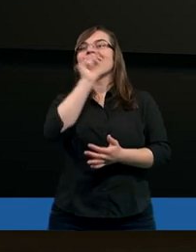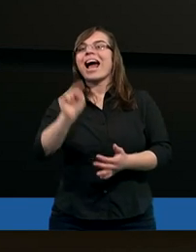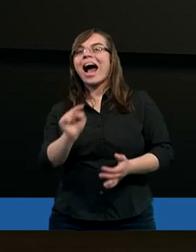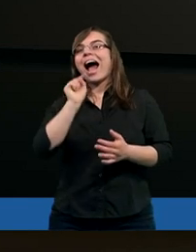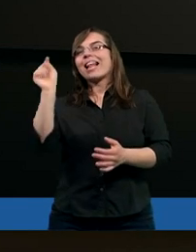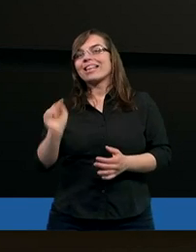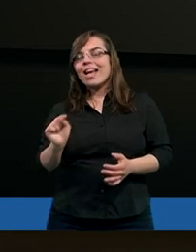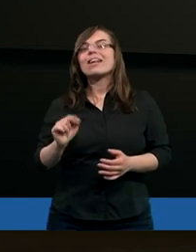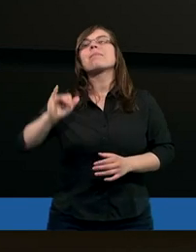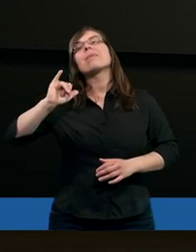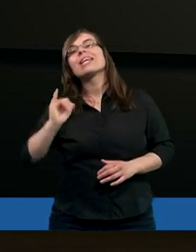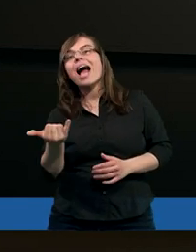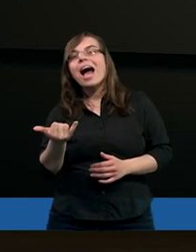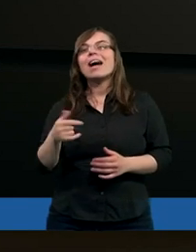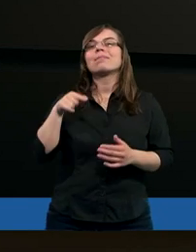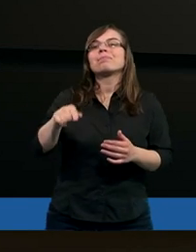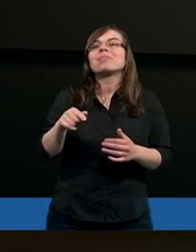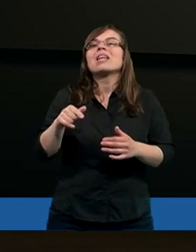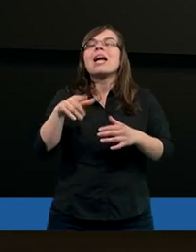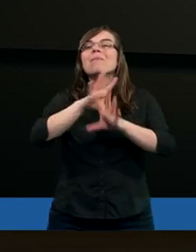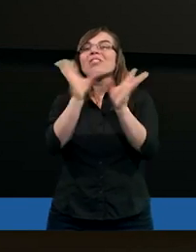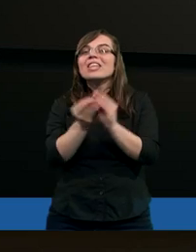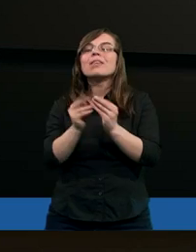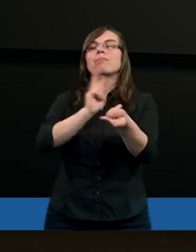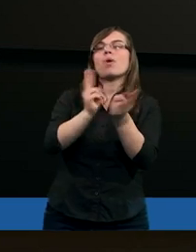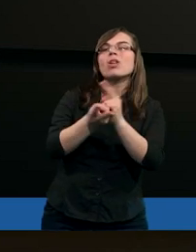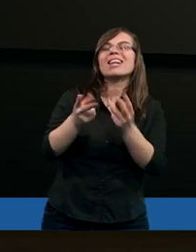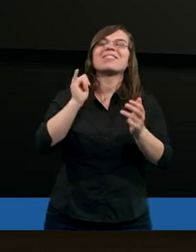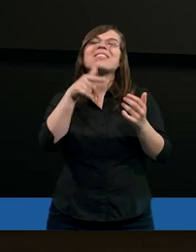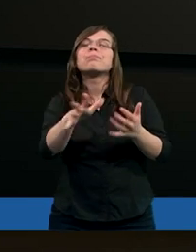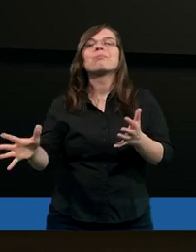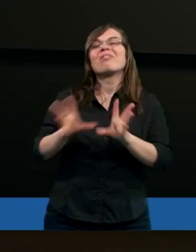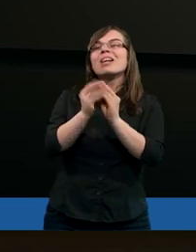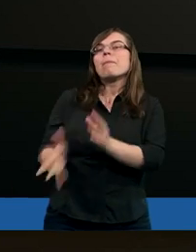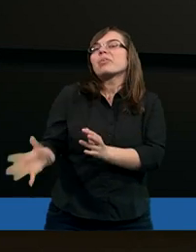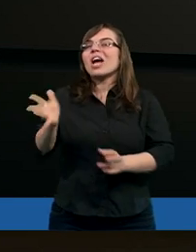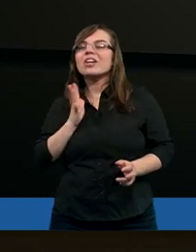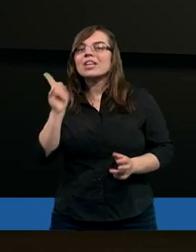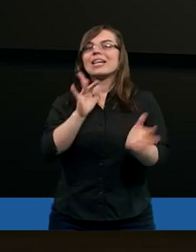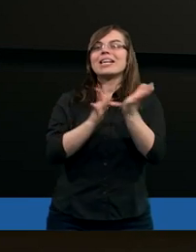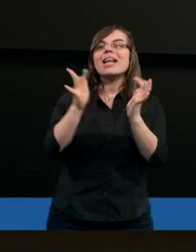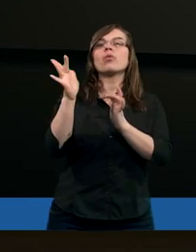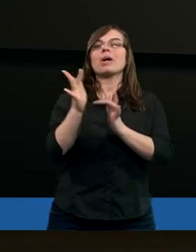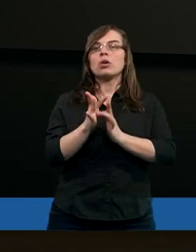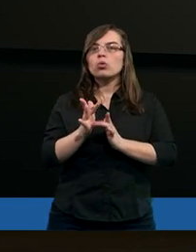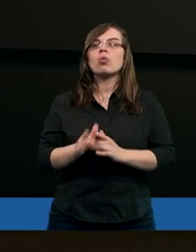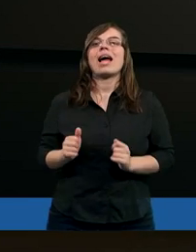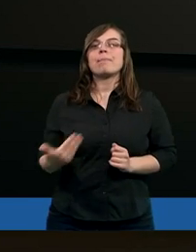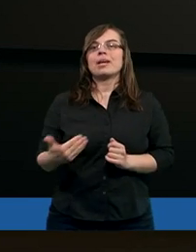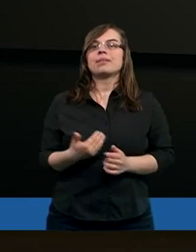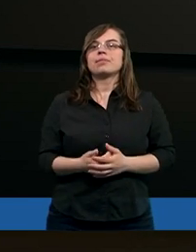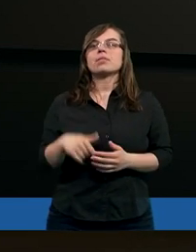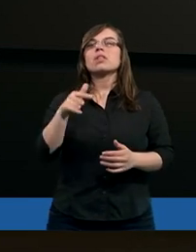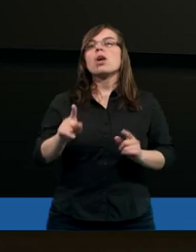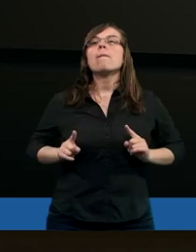zagadnieniem, jak te wszystkie spotkania, jak te przeżycie z Jezusem Chrystusem